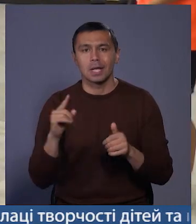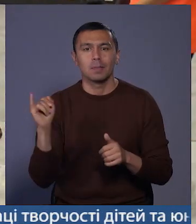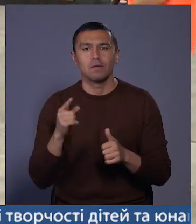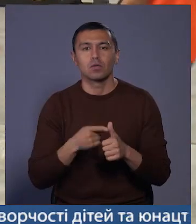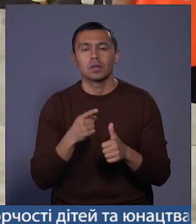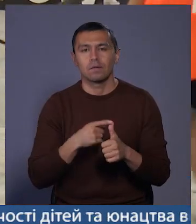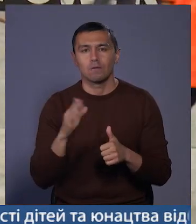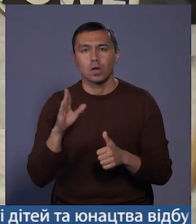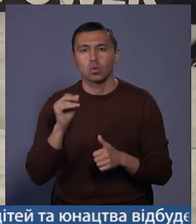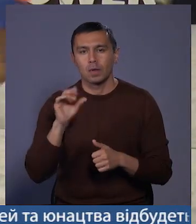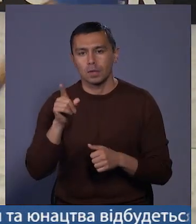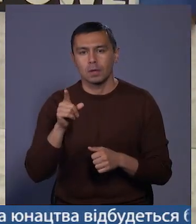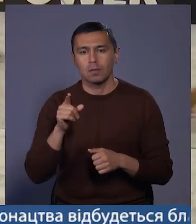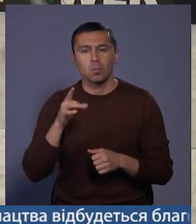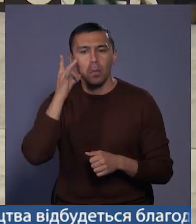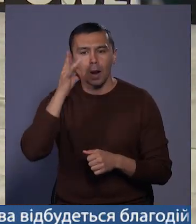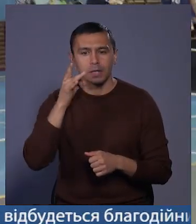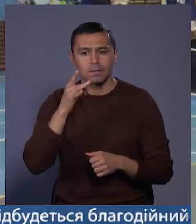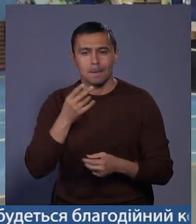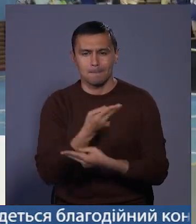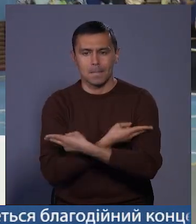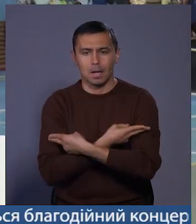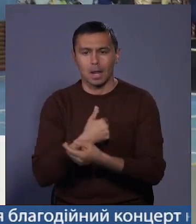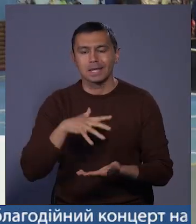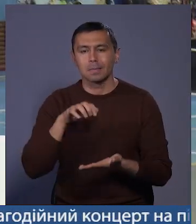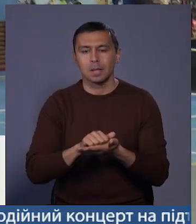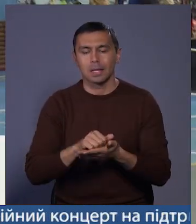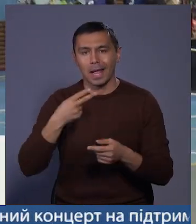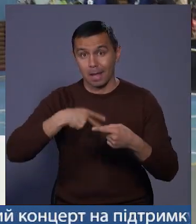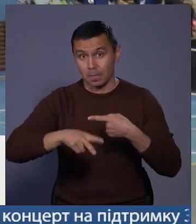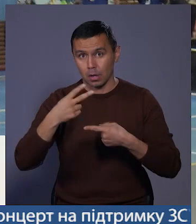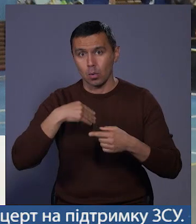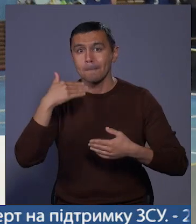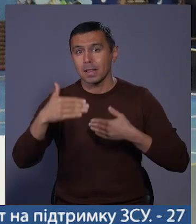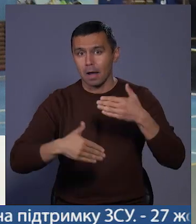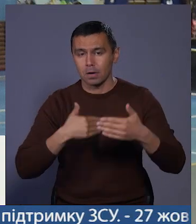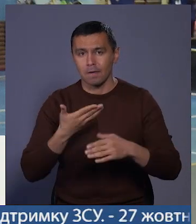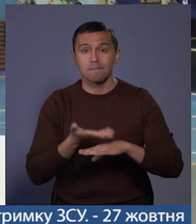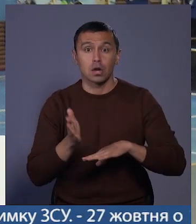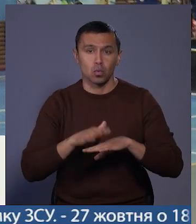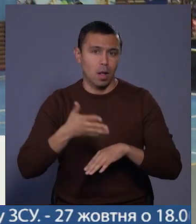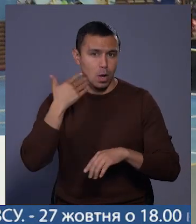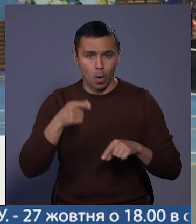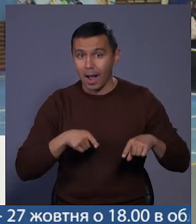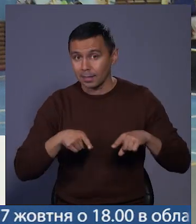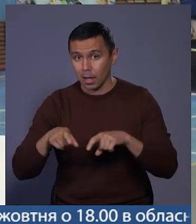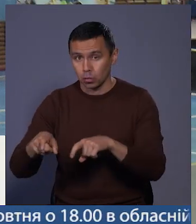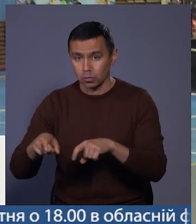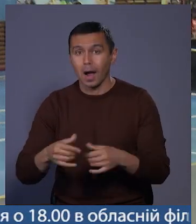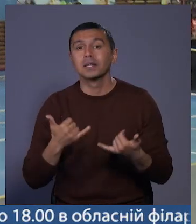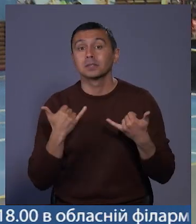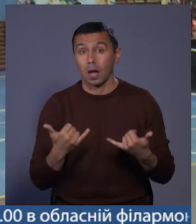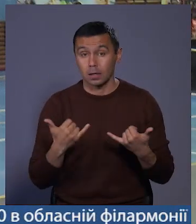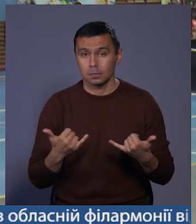Козубняка. Вони у помаранчевих маніжках. «Я займалася гімнастикою, плаванням, тяжкою і легкою атлетикою. А